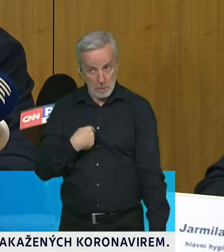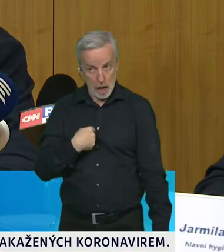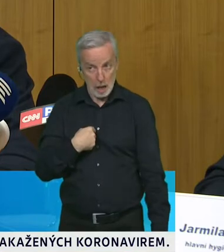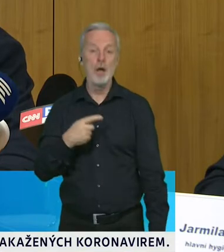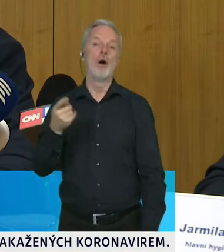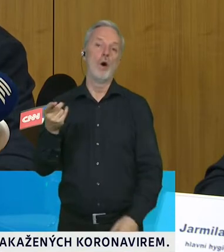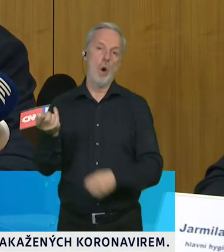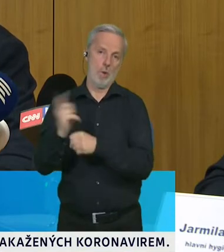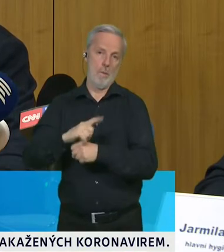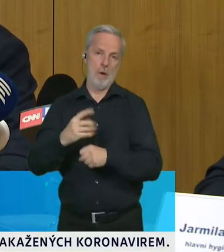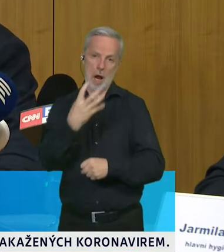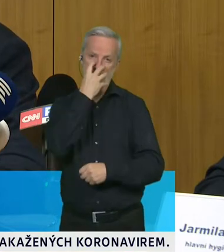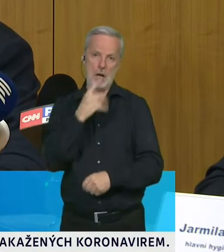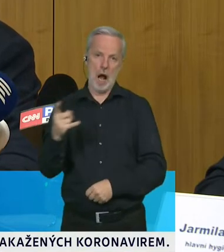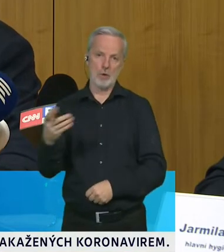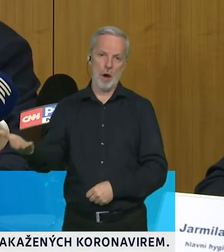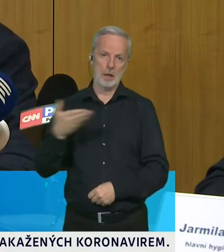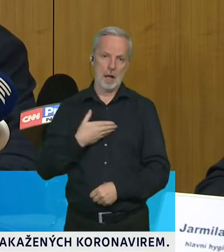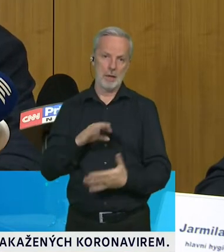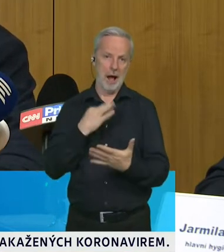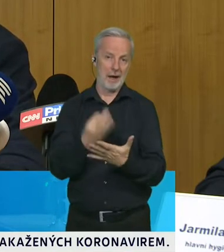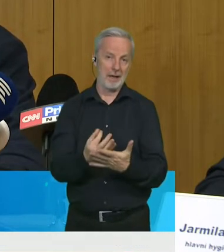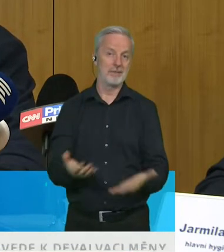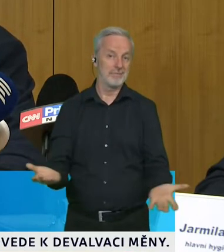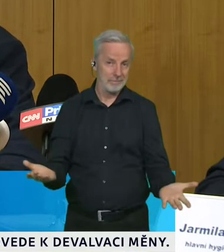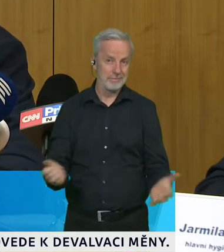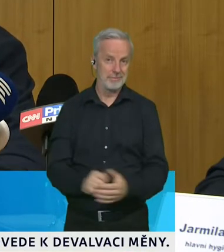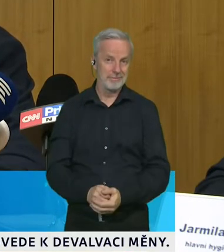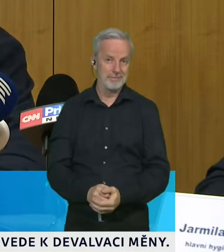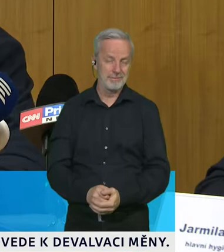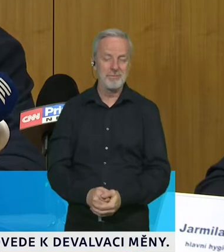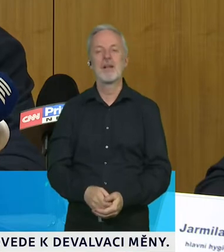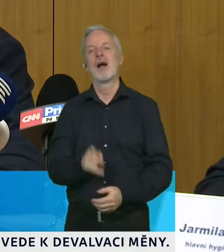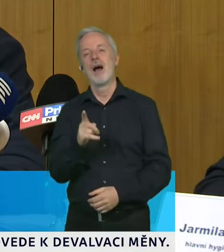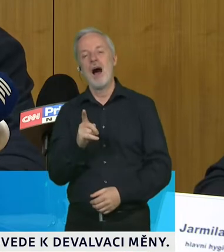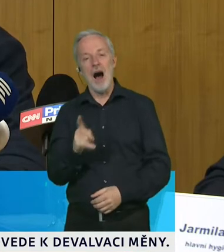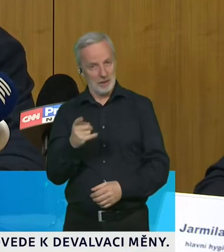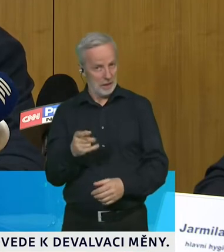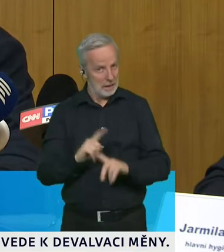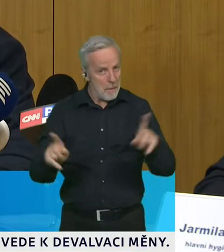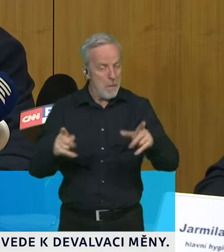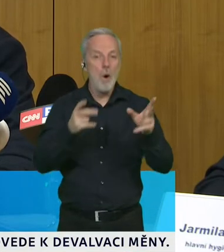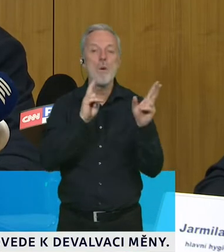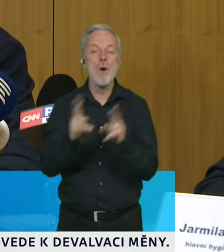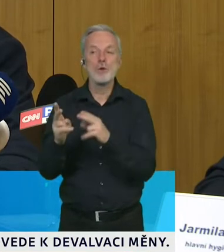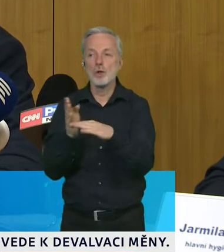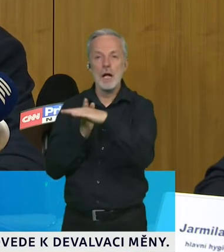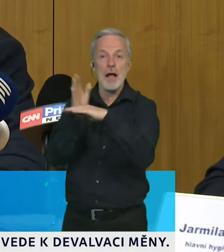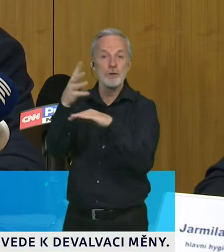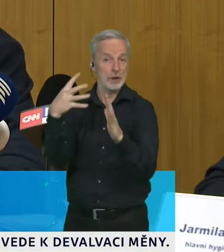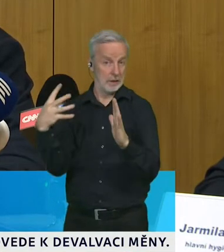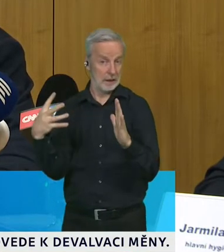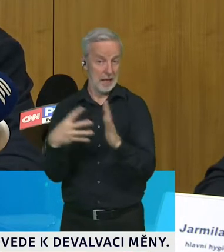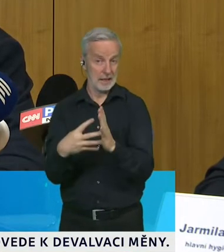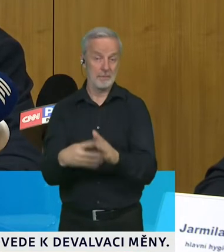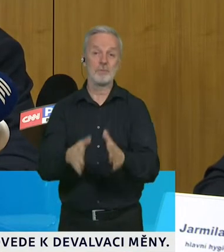právě toto. S tím souvisí i možnost nechat se otestovat. Nechte se